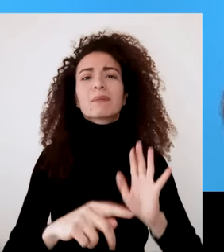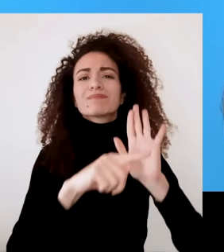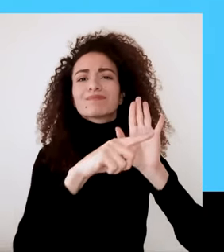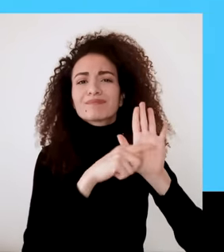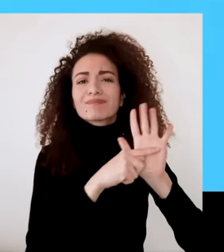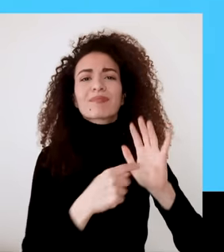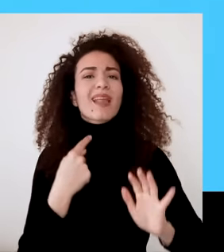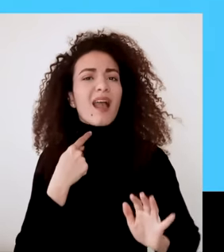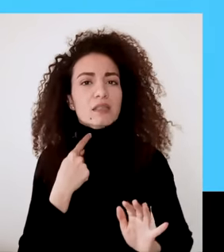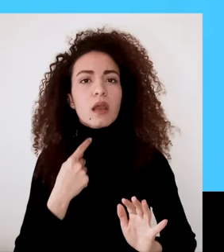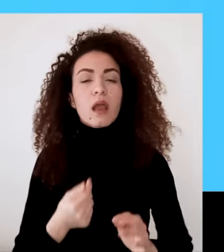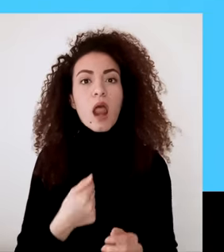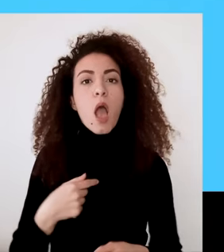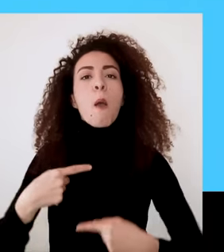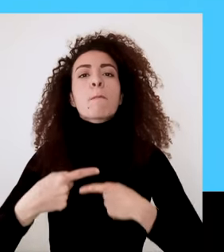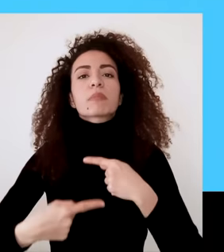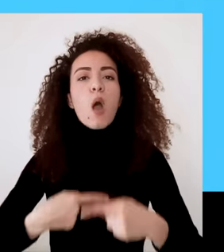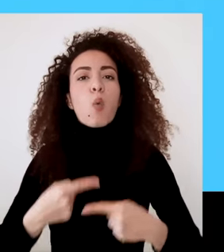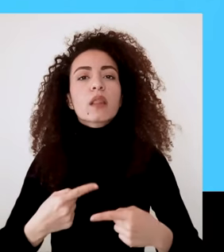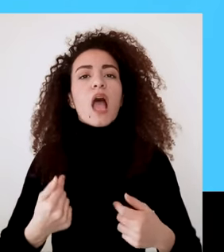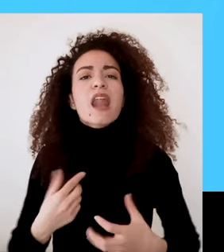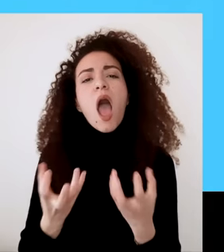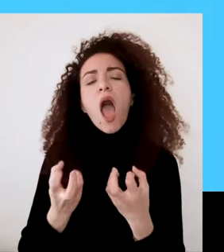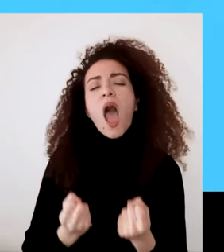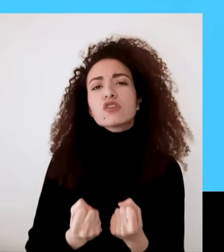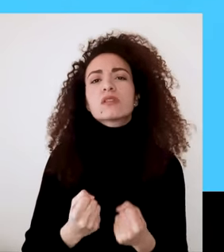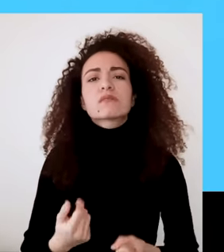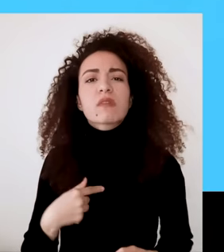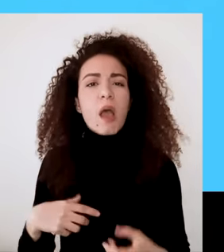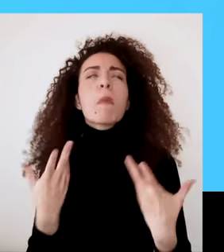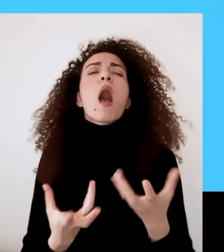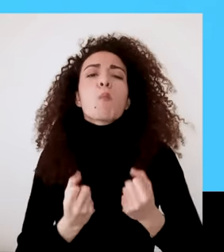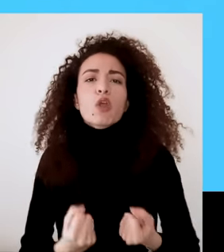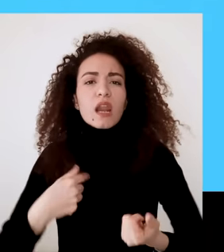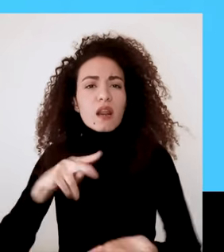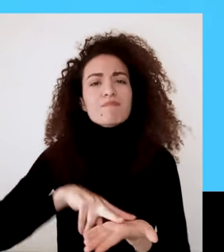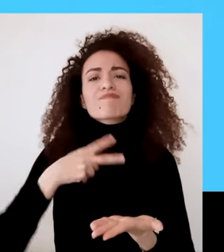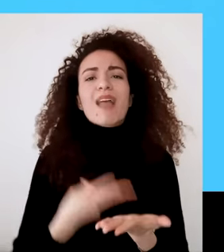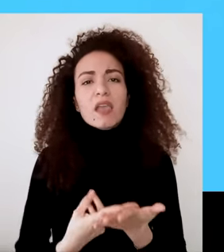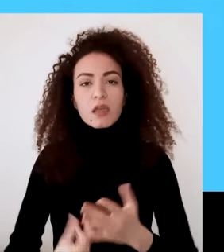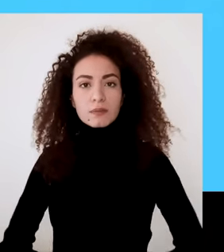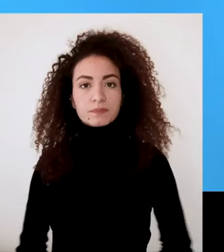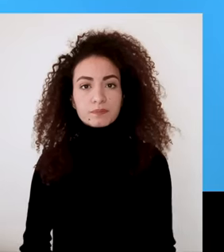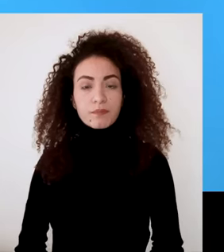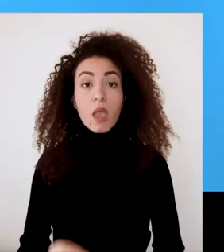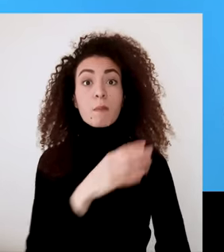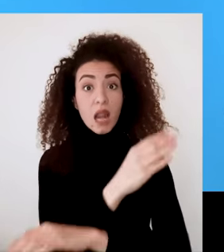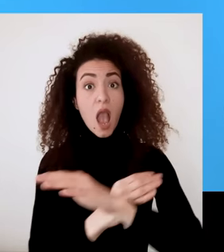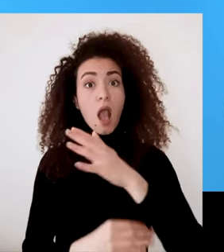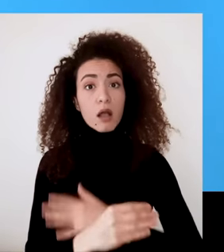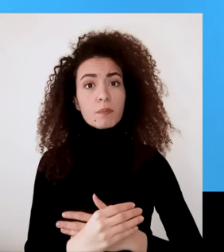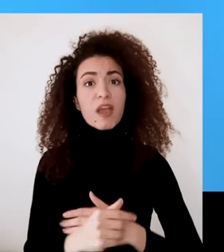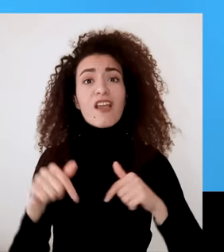السلبي وهالشي حتى لما يكون عنده فعلاً الإدراء على تغيير ظروفه الغير السارة أو حتى تضر فيه بإطار